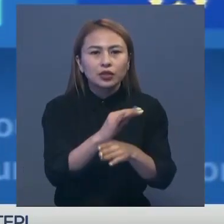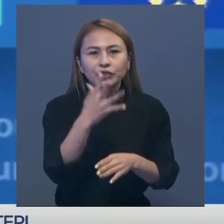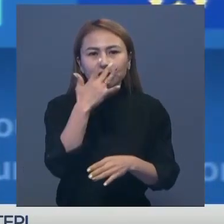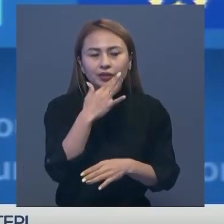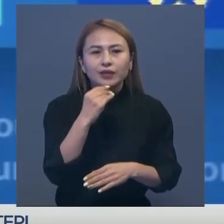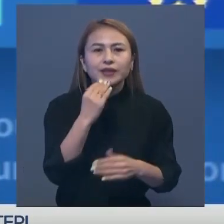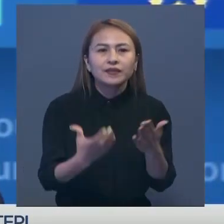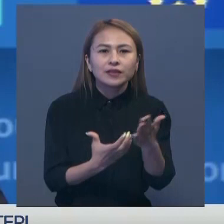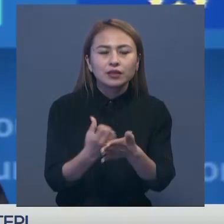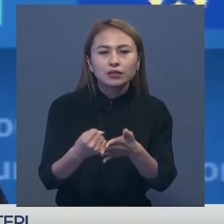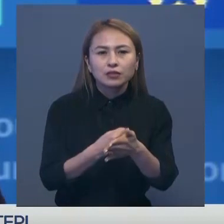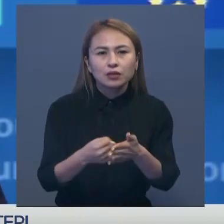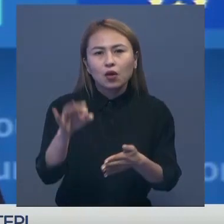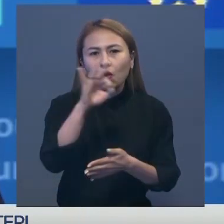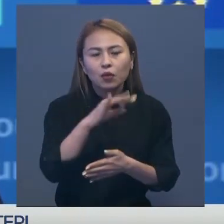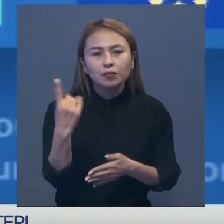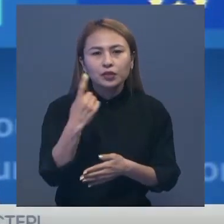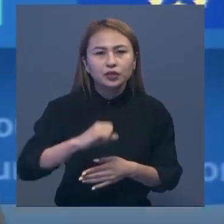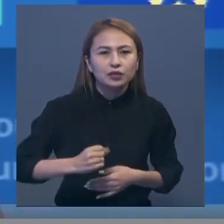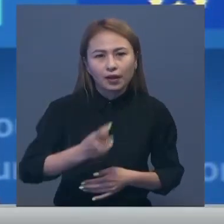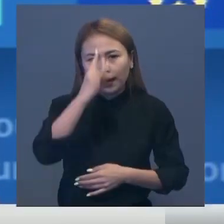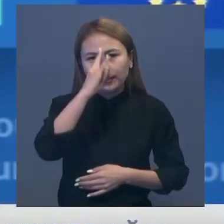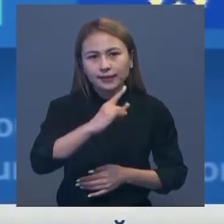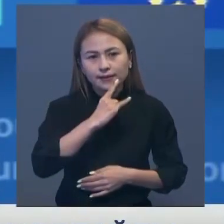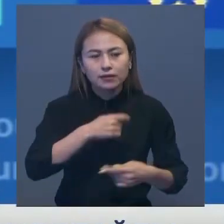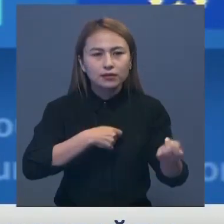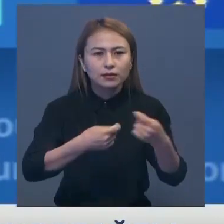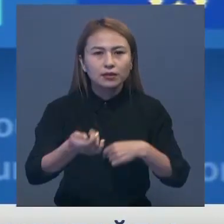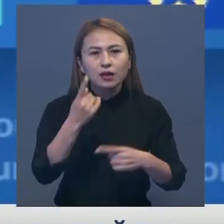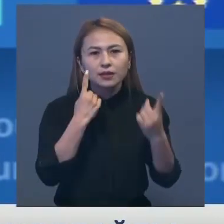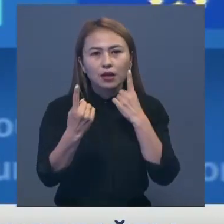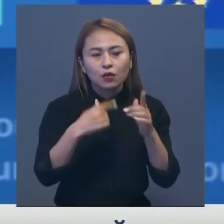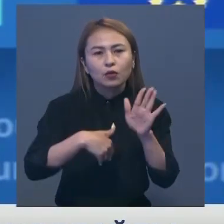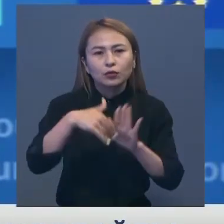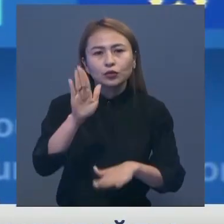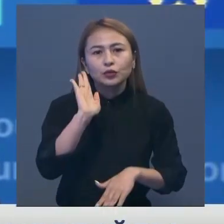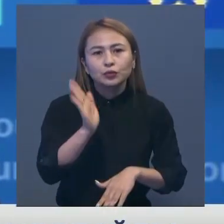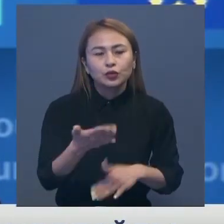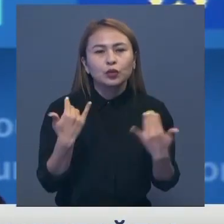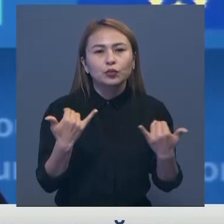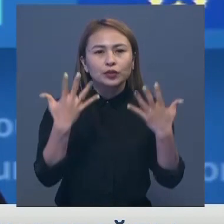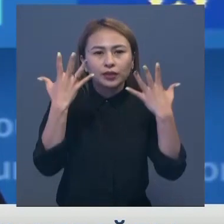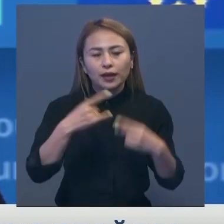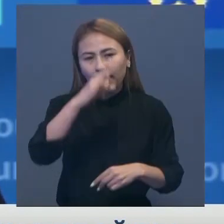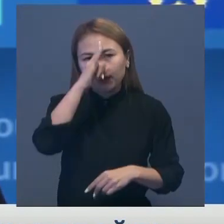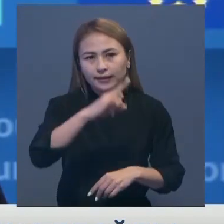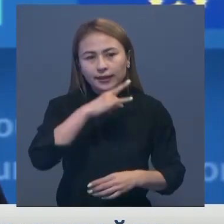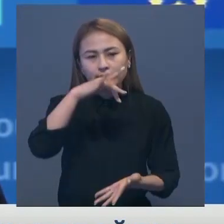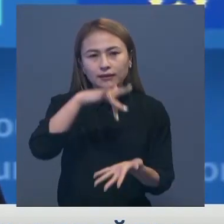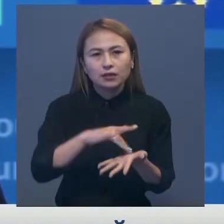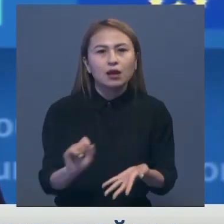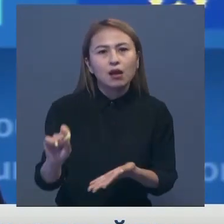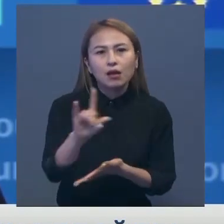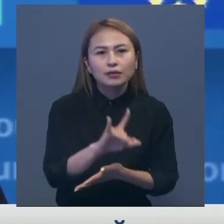инвестициясында да бірінші серіктесі ретінде Қазақстанмен арадағы саяси диалогтыныға айта түсті. Бүгінде Қазақстан орталық